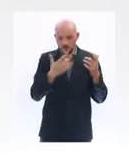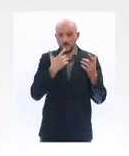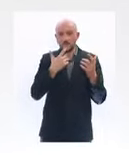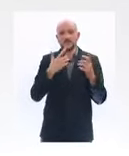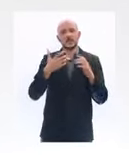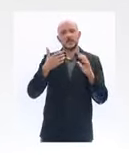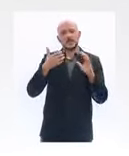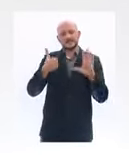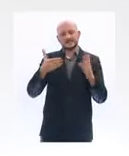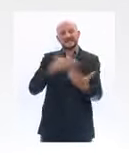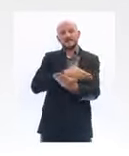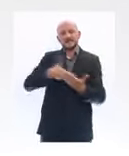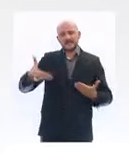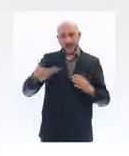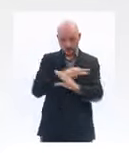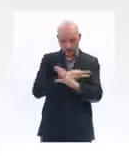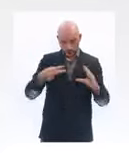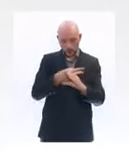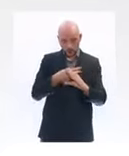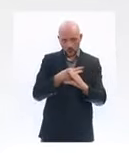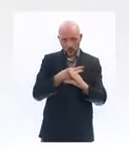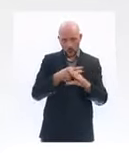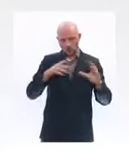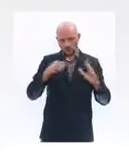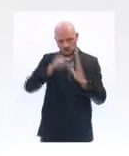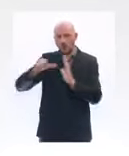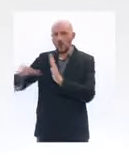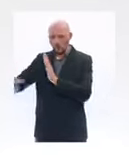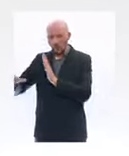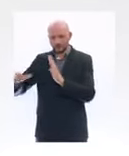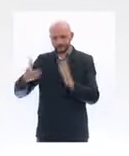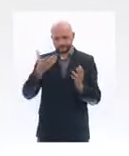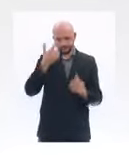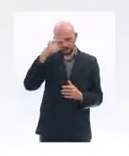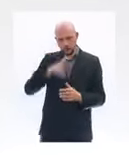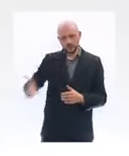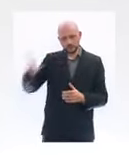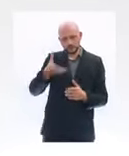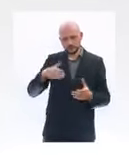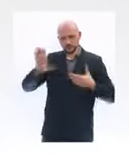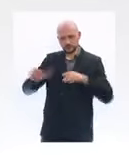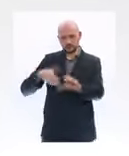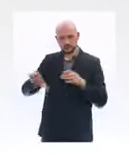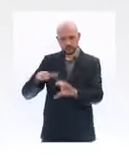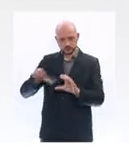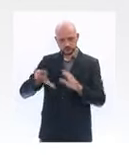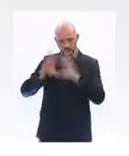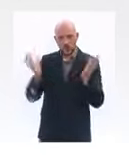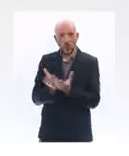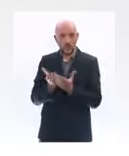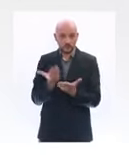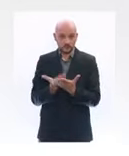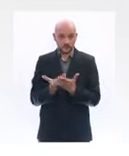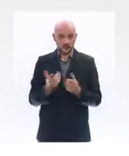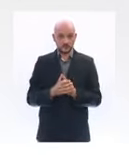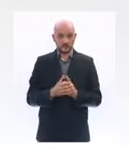confinement à ce nouveau fonds de solidarité. C'est l'équivalent de ce qui a été dépensé pour le fonds de solidarité depuis le mois de